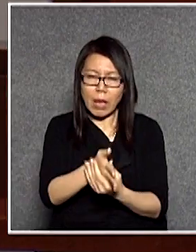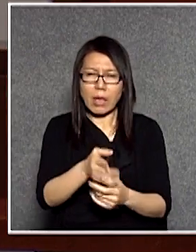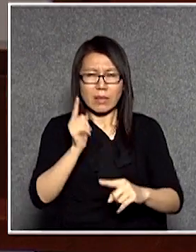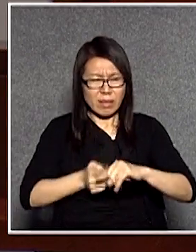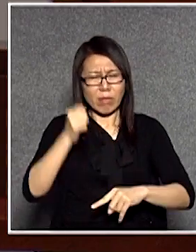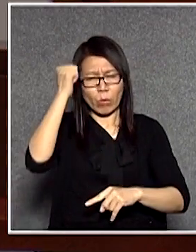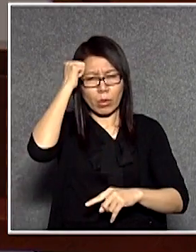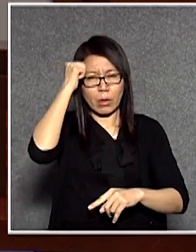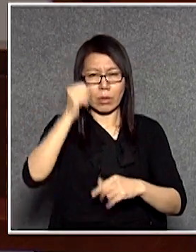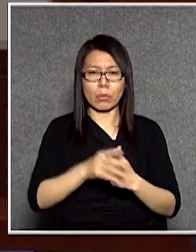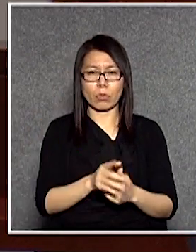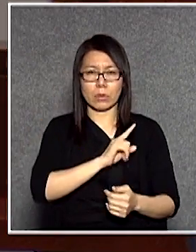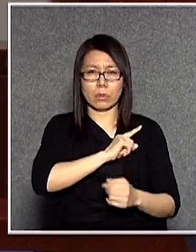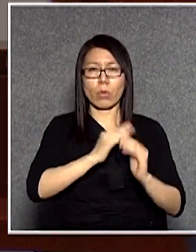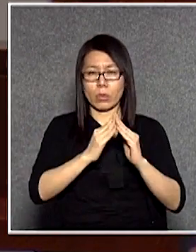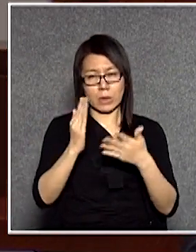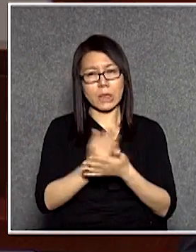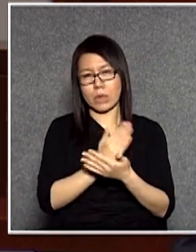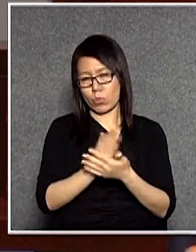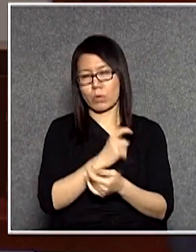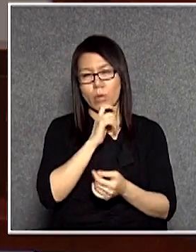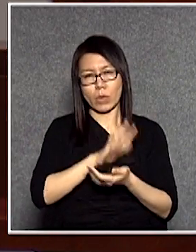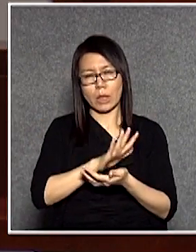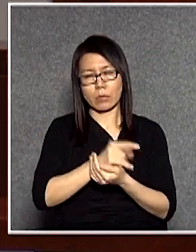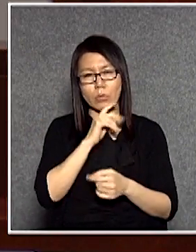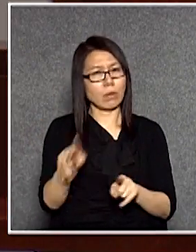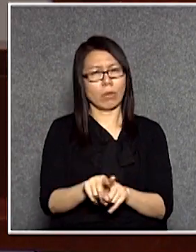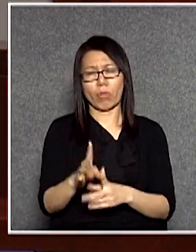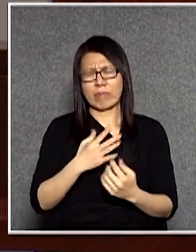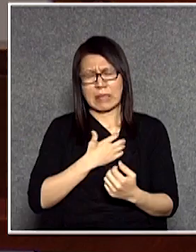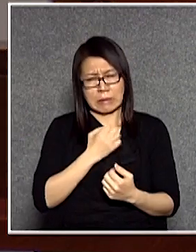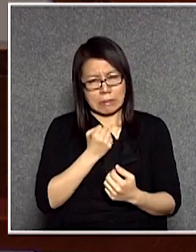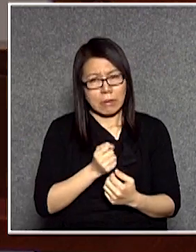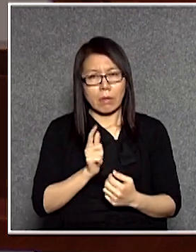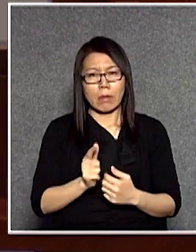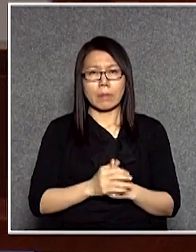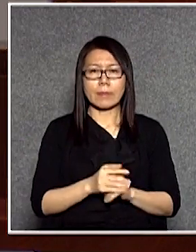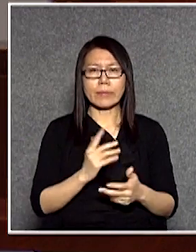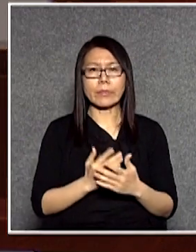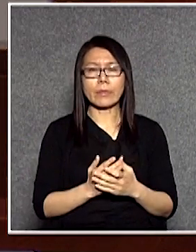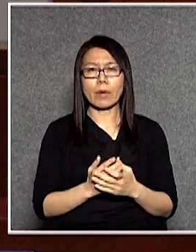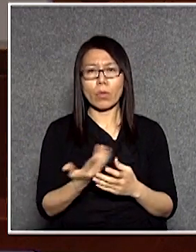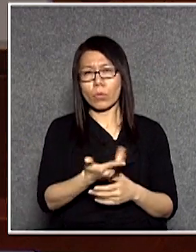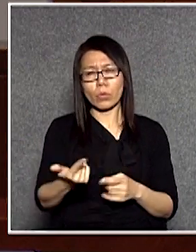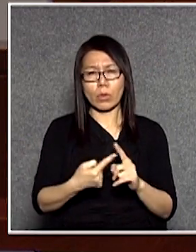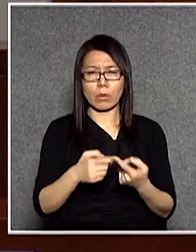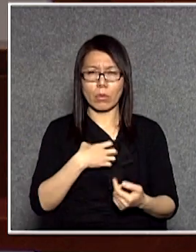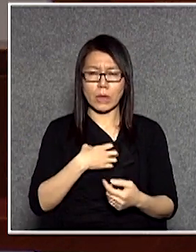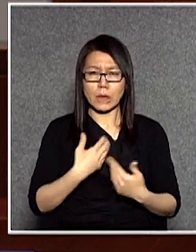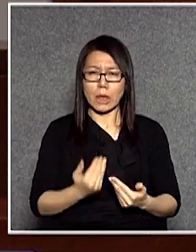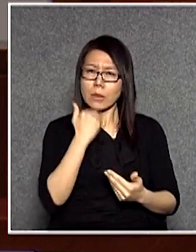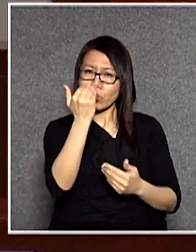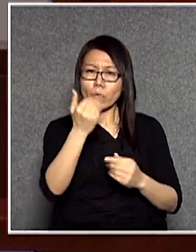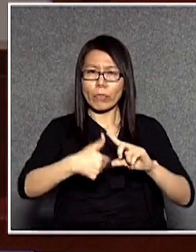我自己家裡也試過類似的很慘痛的經驗大眾對現在的投訴機制和